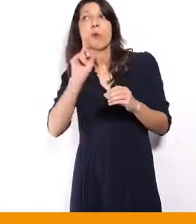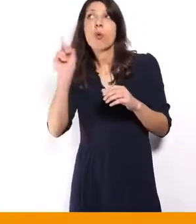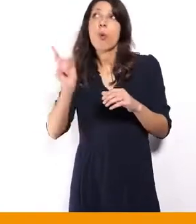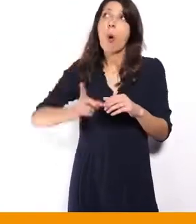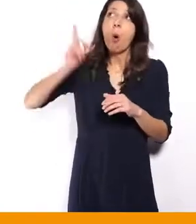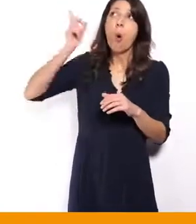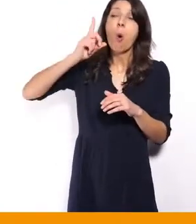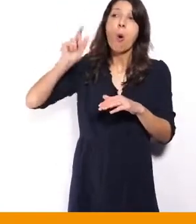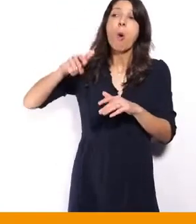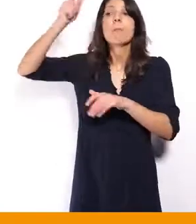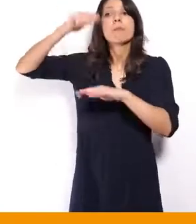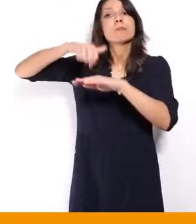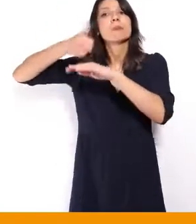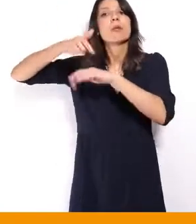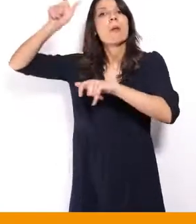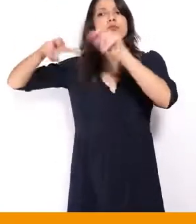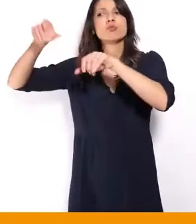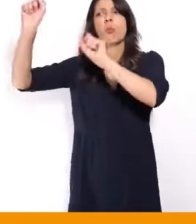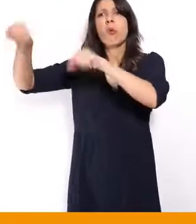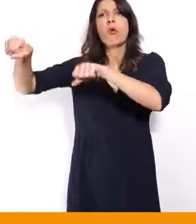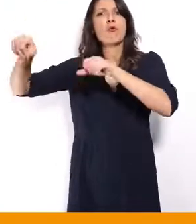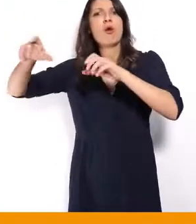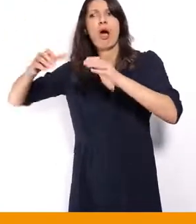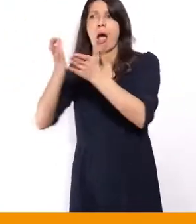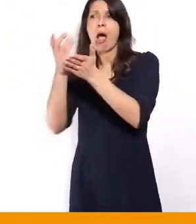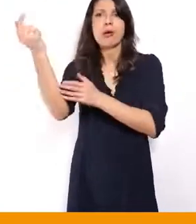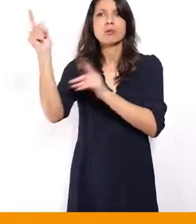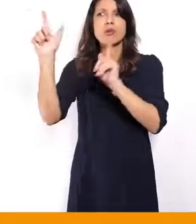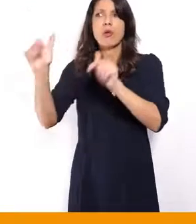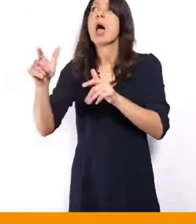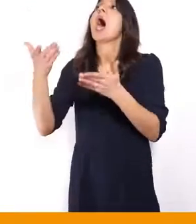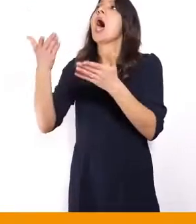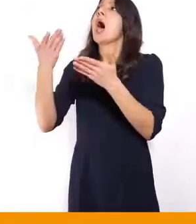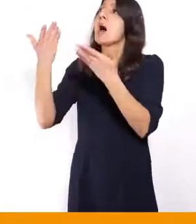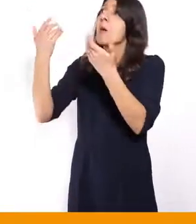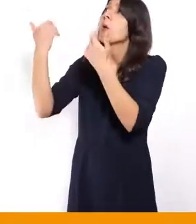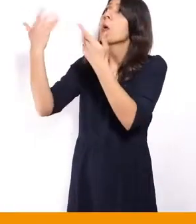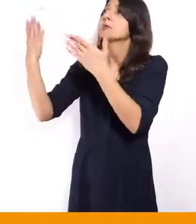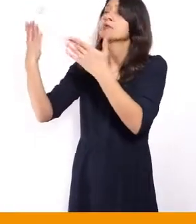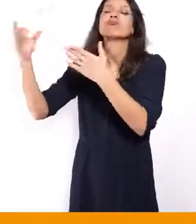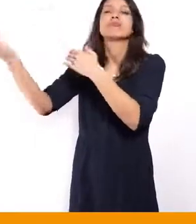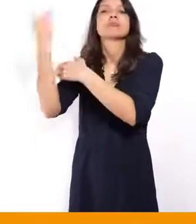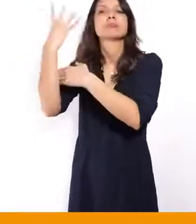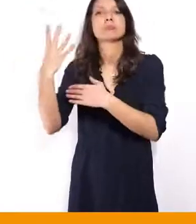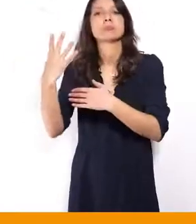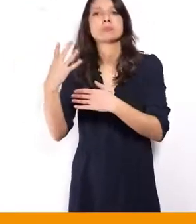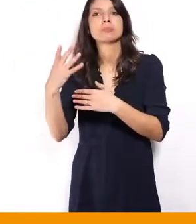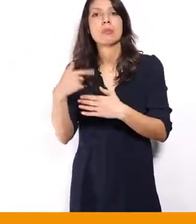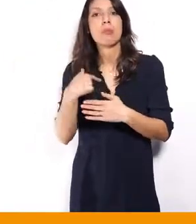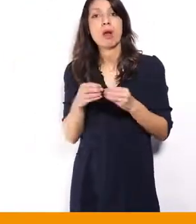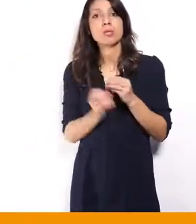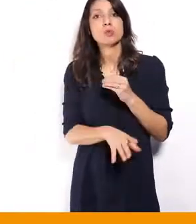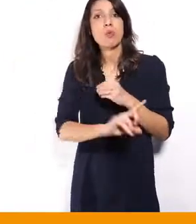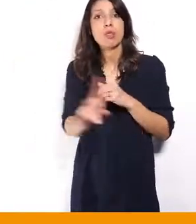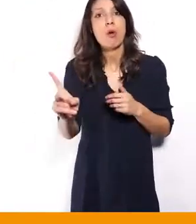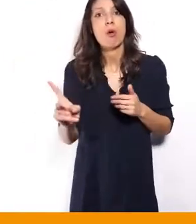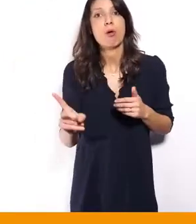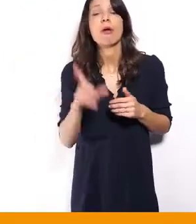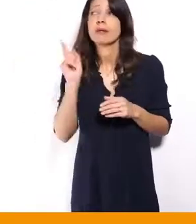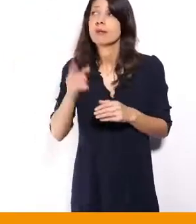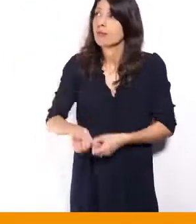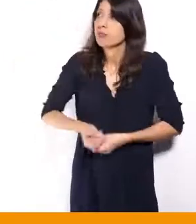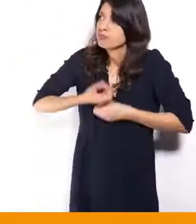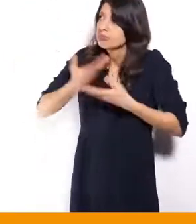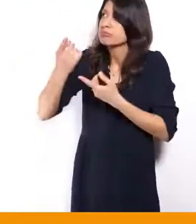pouvoir, de toute façon, ne l'accepteront jamais. Je pense qu'on doit absolument exprimer les besoins, nos revendications.